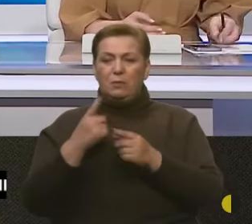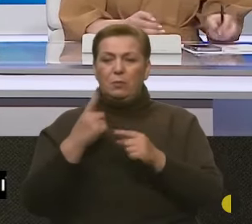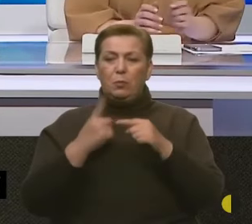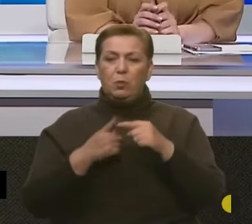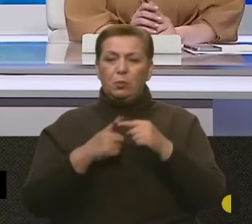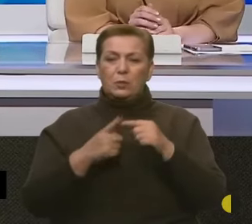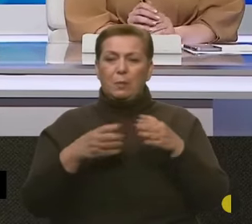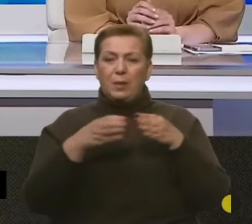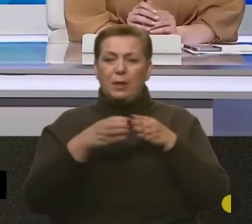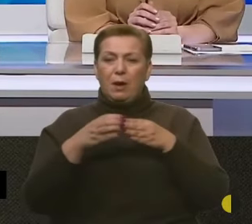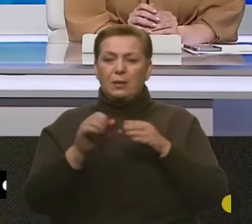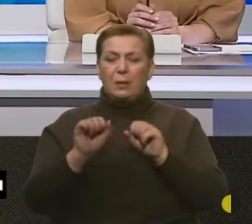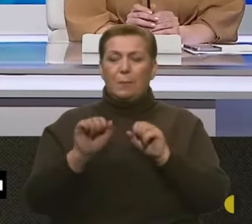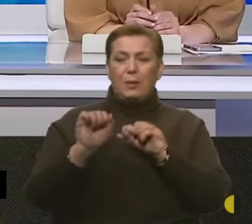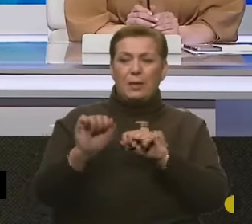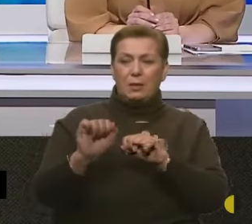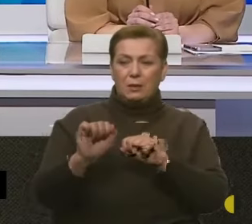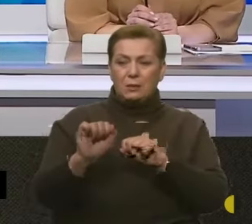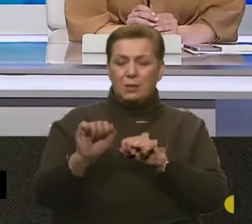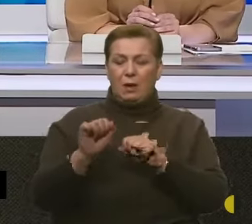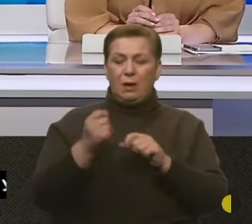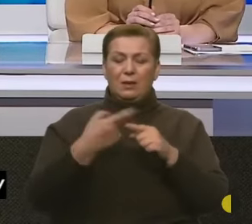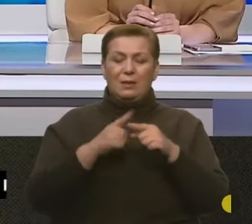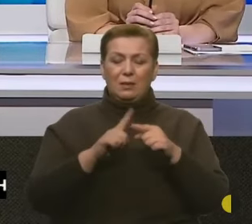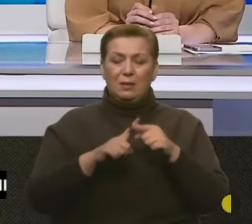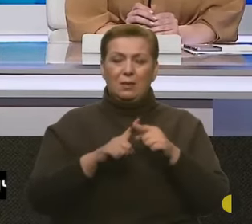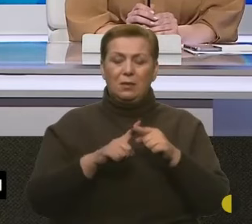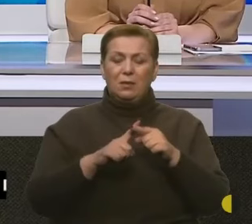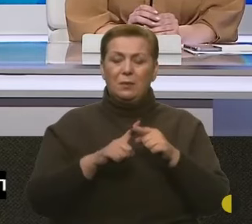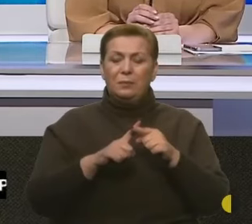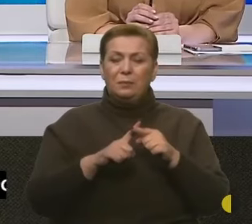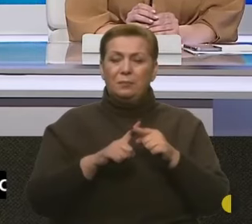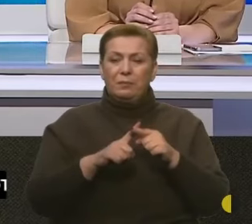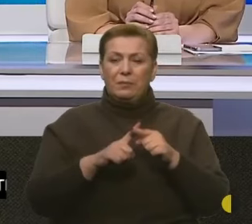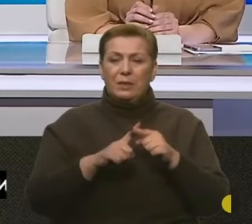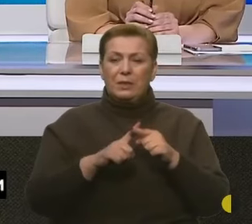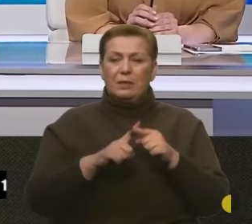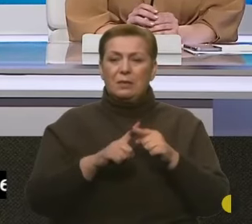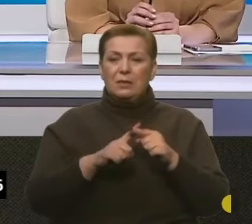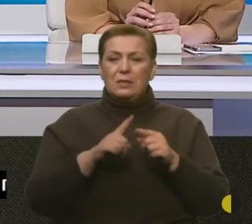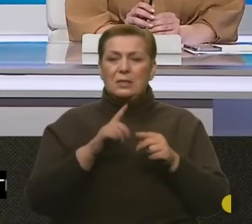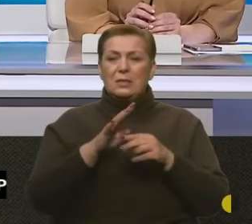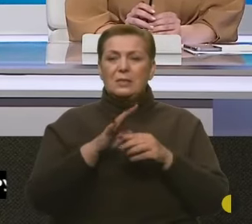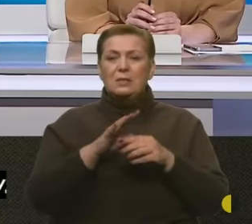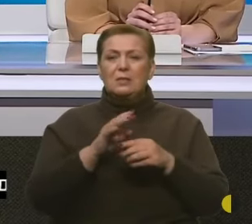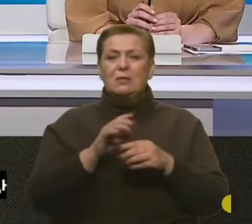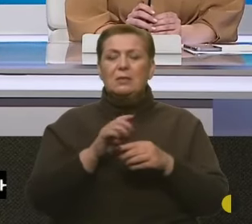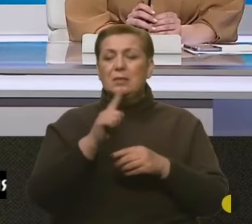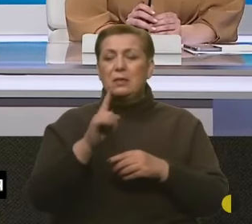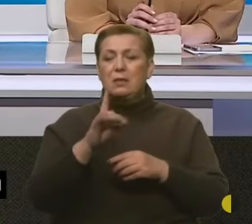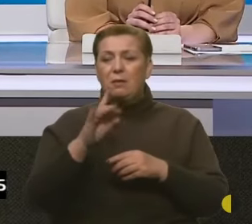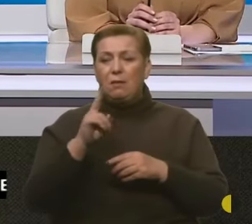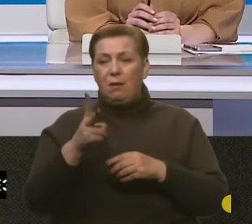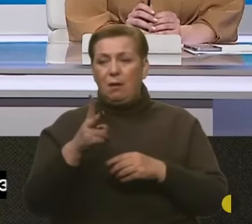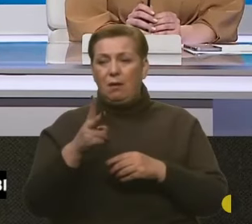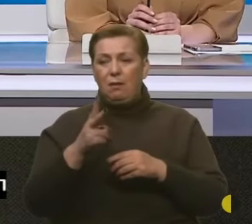бригади прикриття, які проведуть зенітні установки, які прикривають їх від нашої